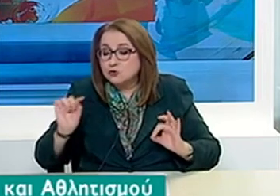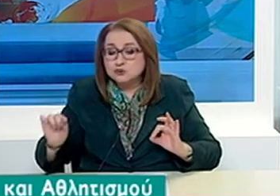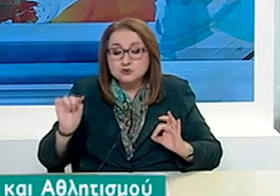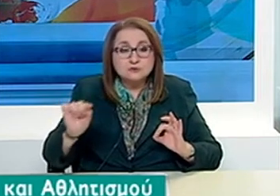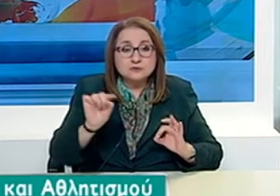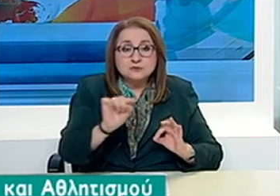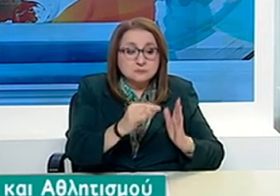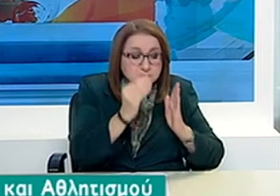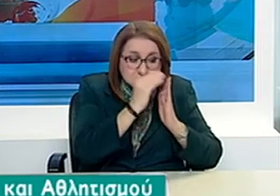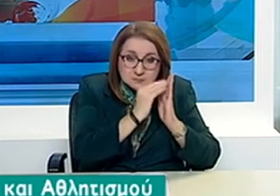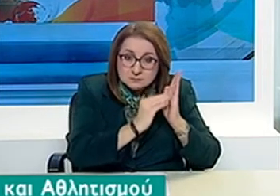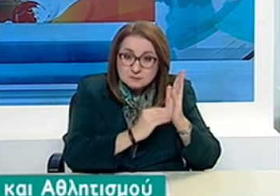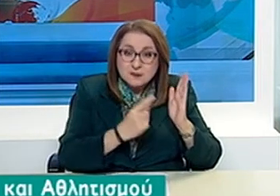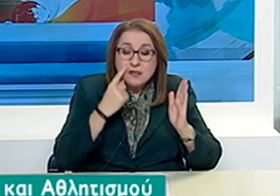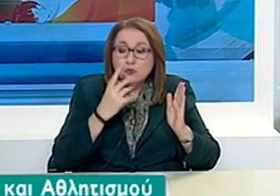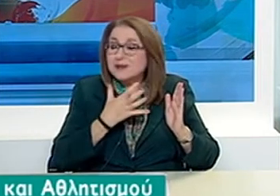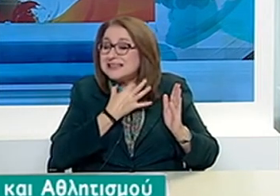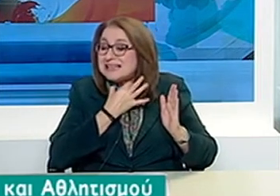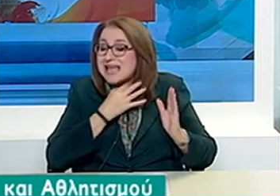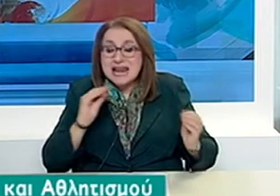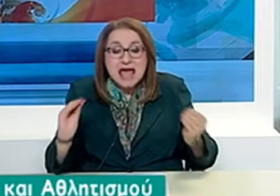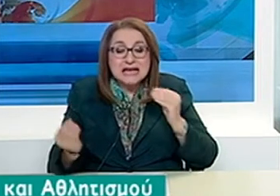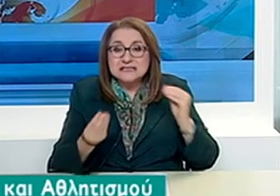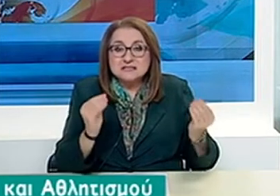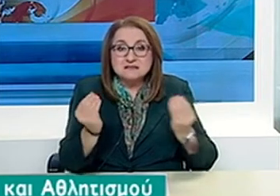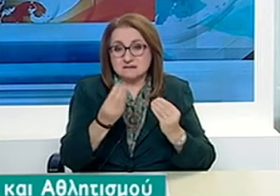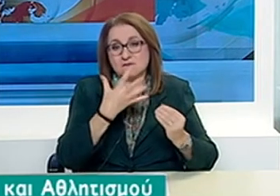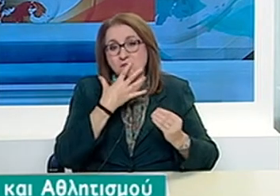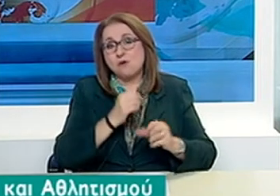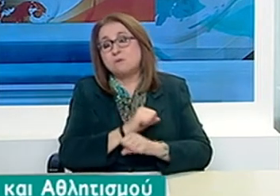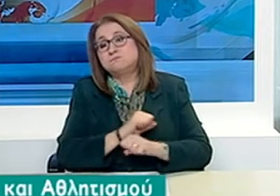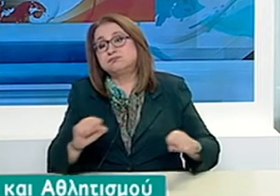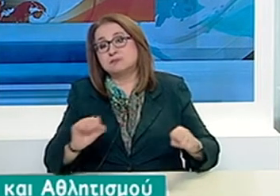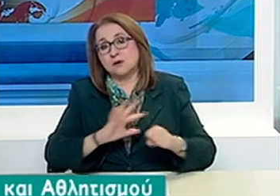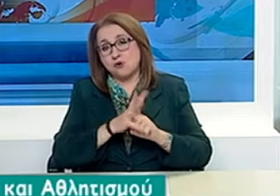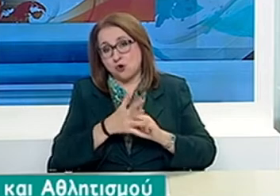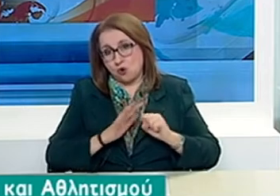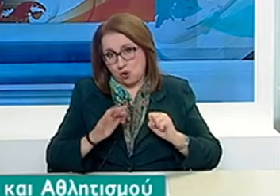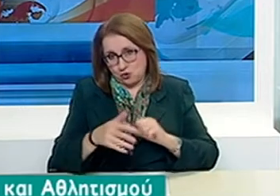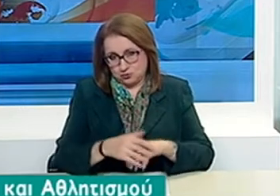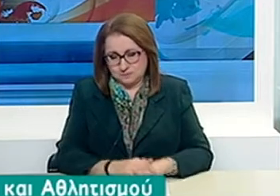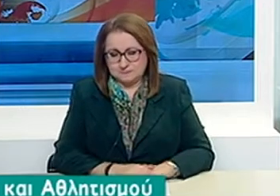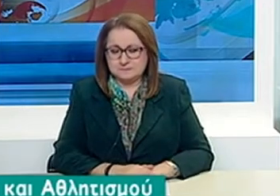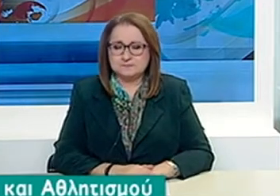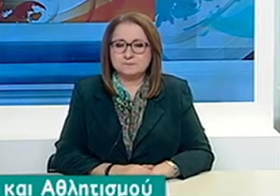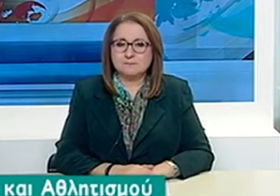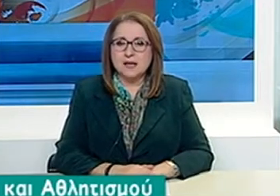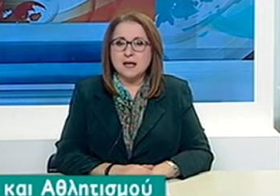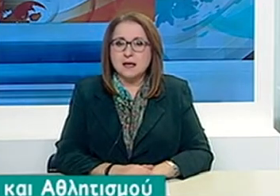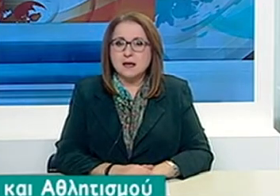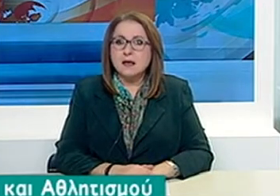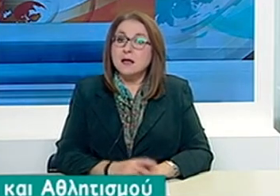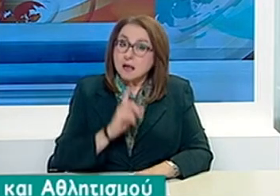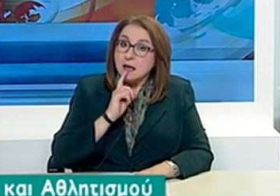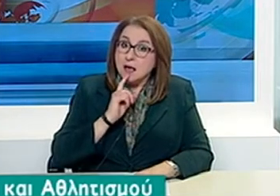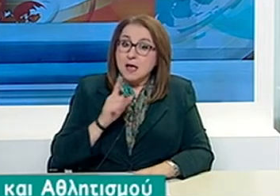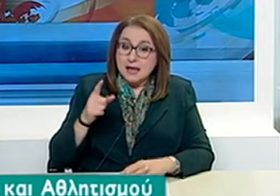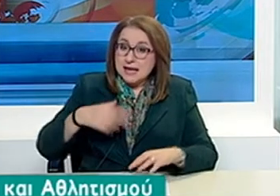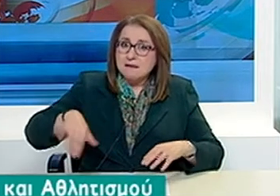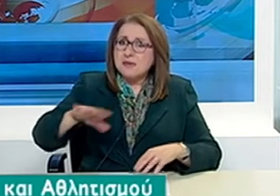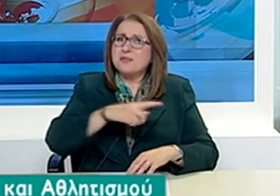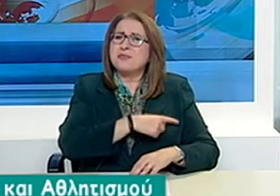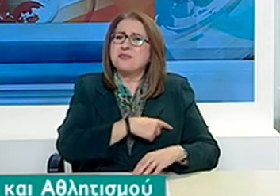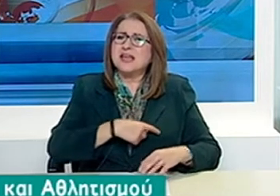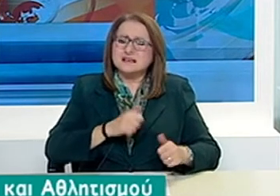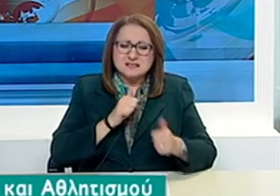στις πραγματικές ανάγκες που προέκυψαν λόγω της πανδημίας. Την ίδια ώρα, οι διοικήσεις των αθλητικών κέντρων της χώρας